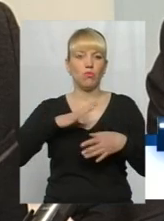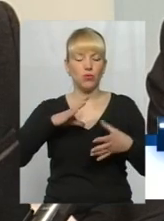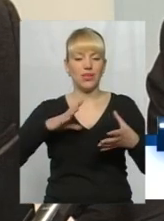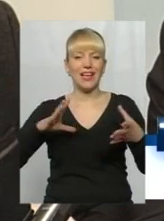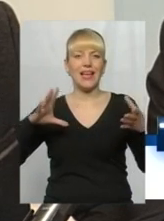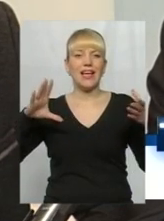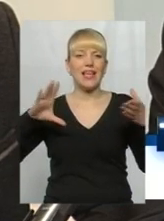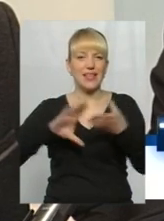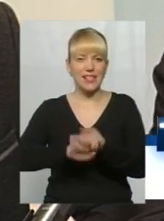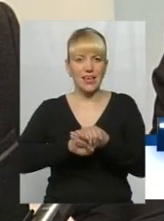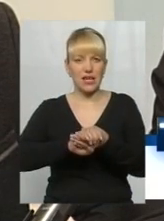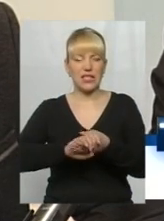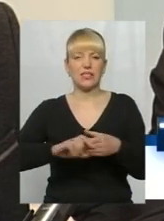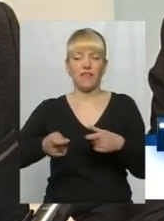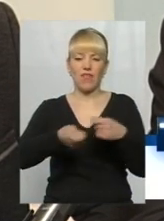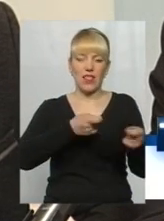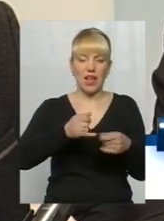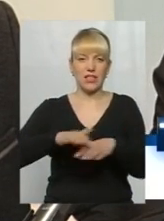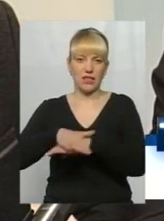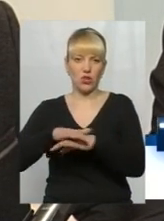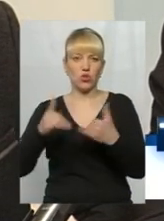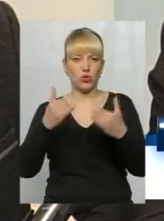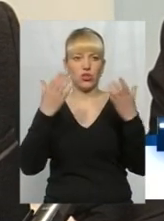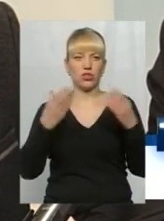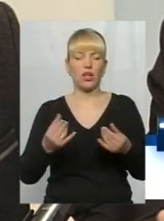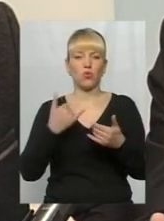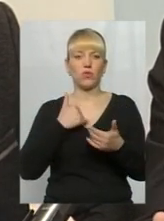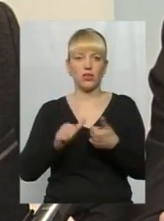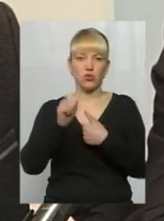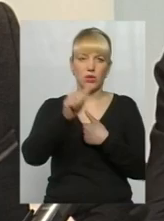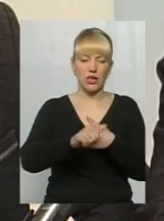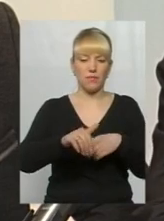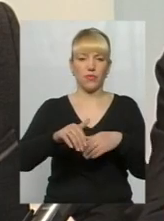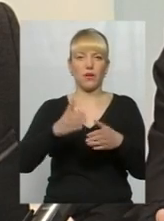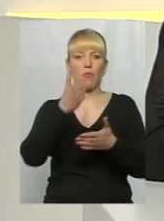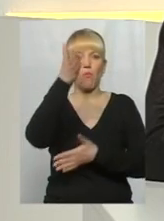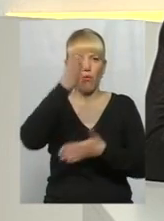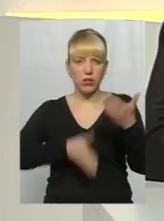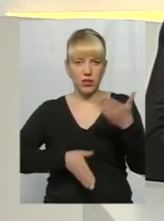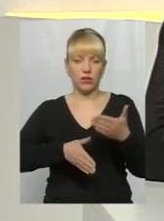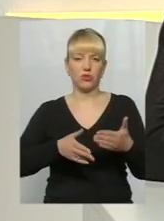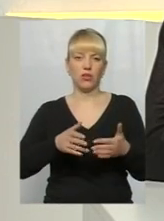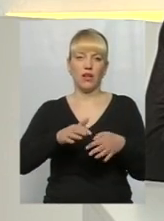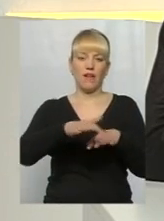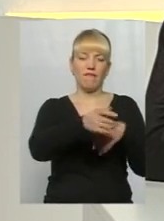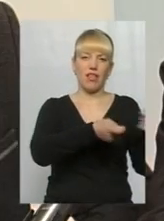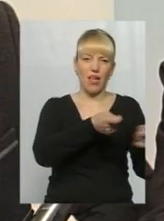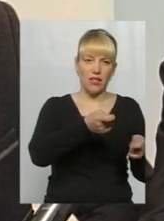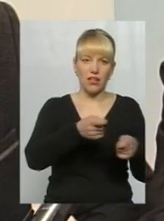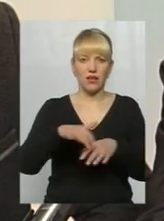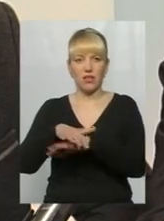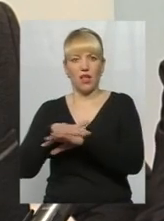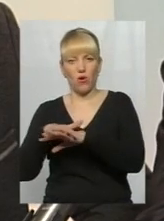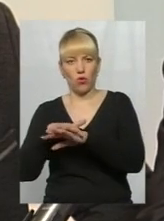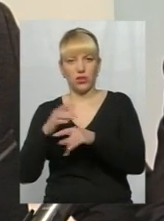влади із народом. Тому що, фактично, на сьогоднішній день в нас якось окремо суспільство поділено. Влада і народ. Влада, вона